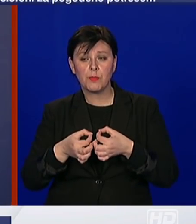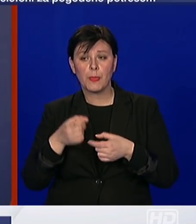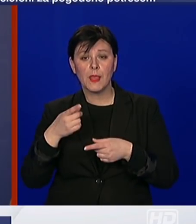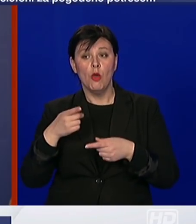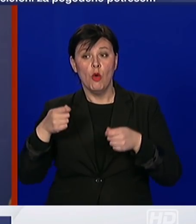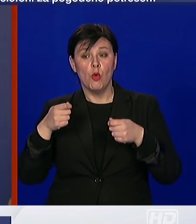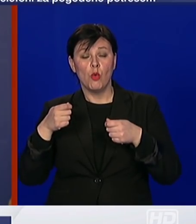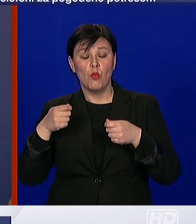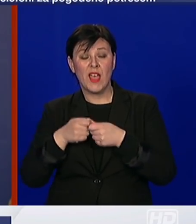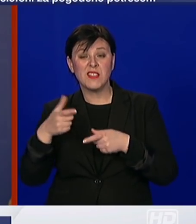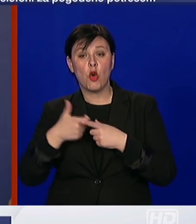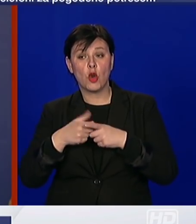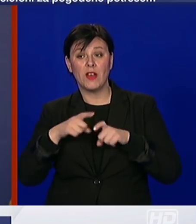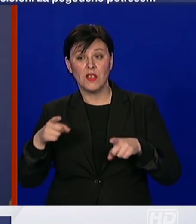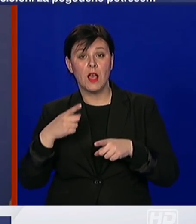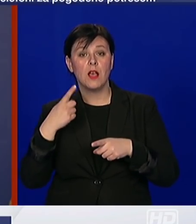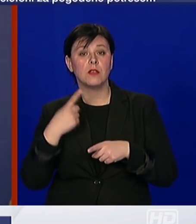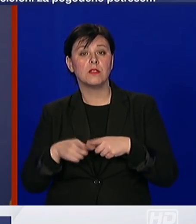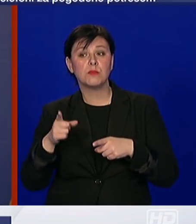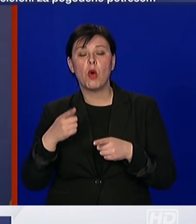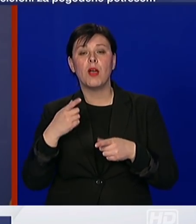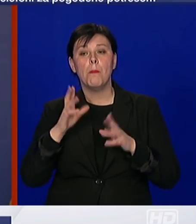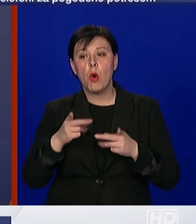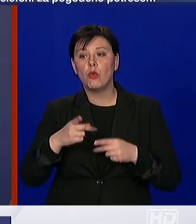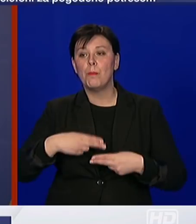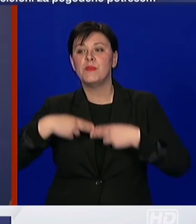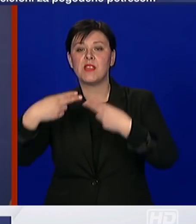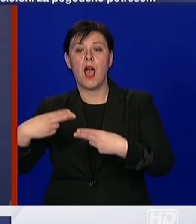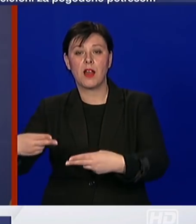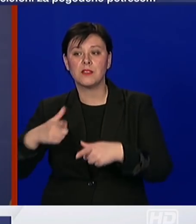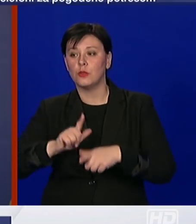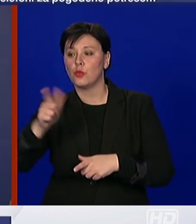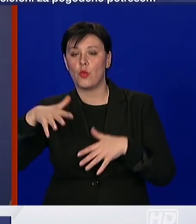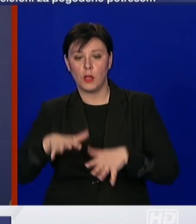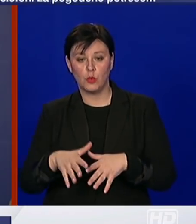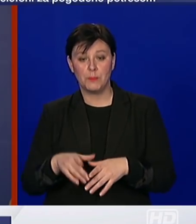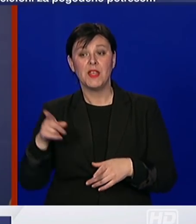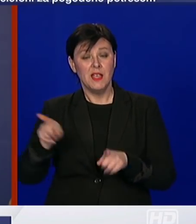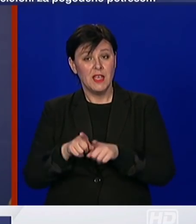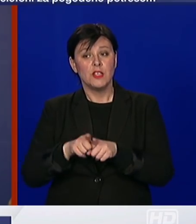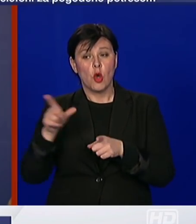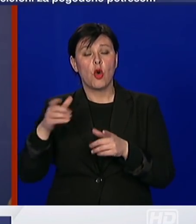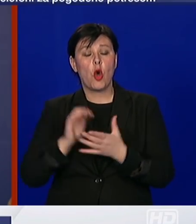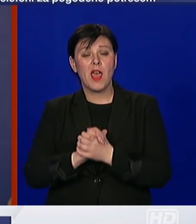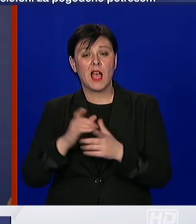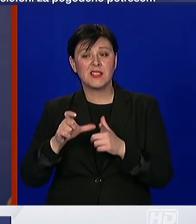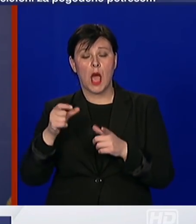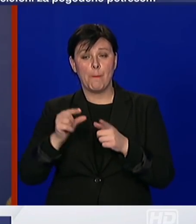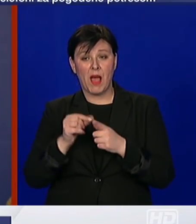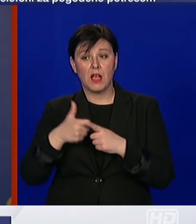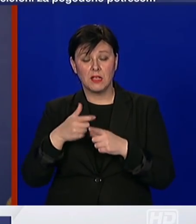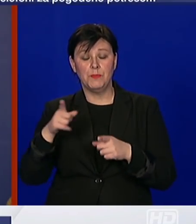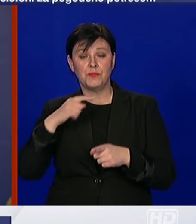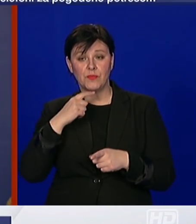obzirom upravo na ovo asimptomatsko prenošenje zaraze. Pa evo, mogu i ja i kolega Capak, znači idu po istom